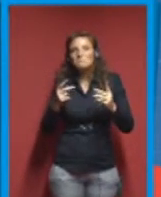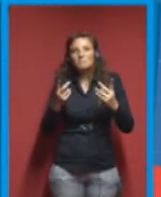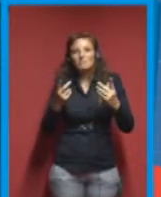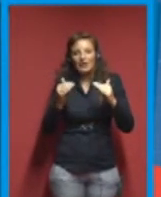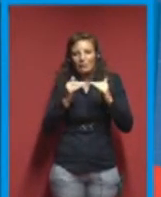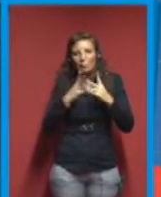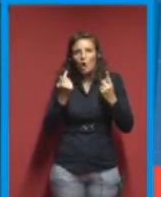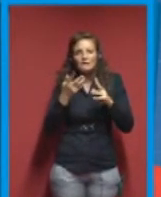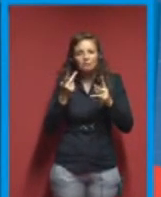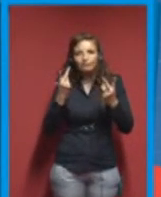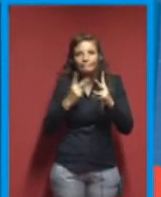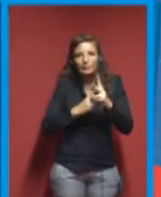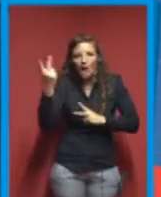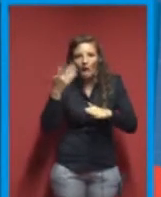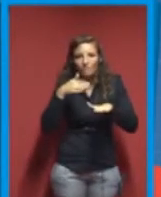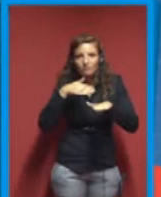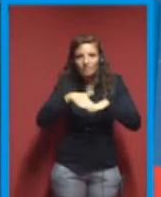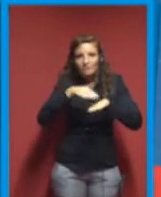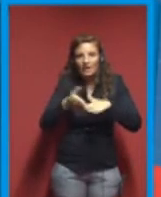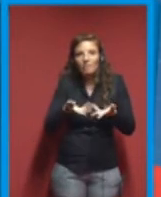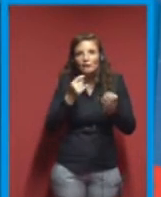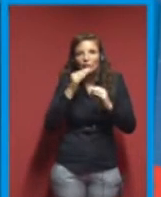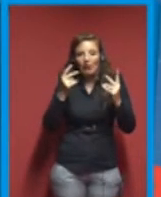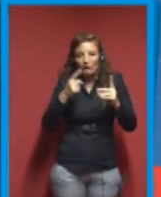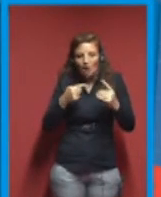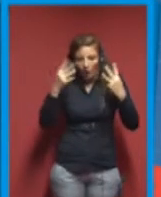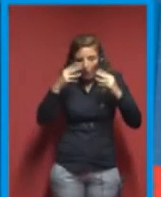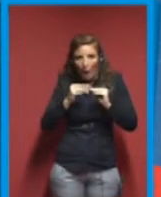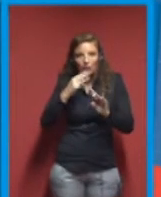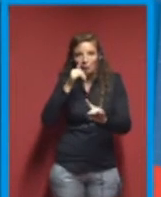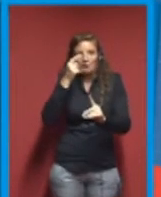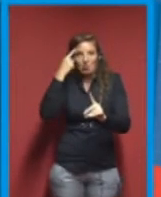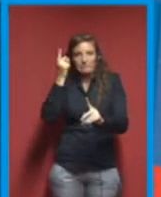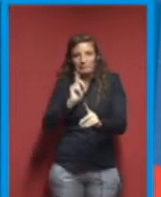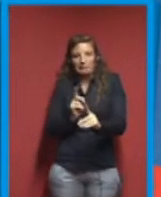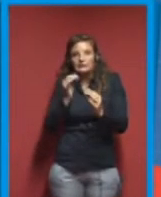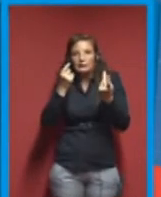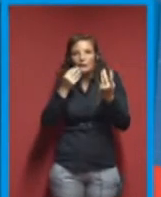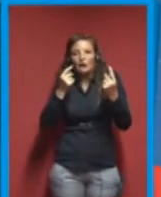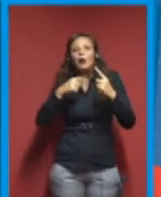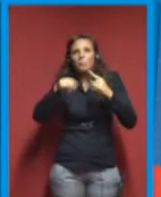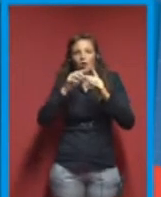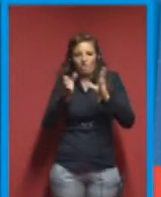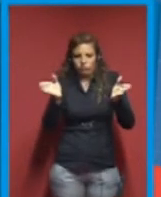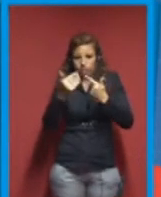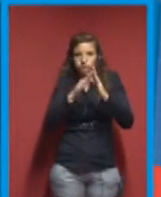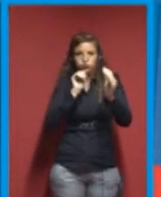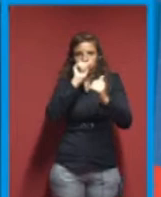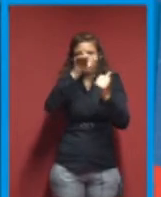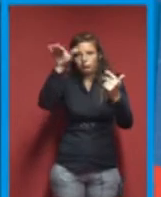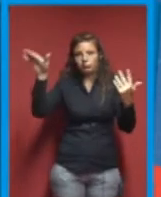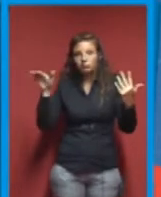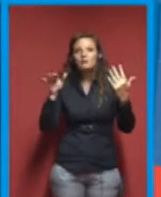veramente come funzionava il kickstarter. Poi abbiamo mandato questi kit e poi la cosa è